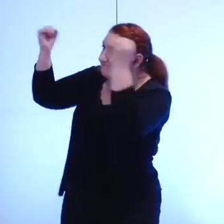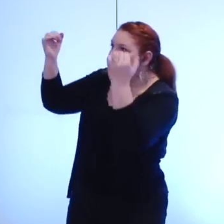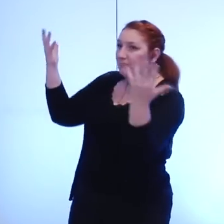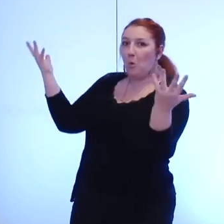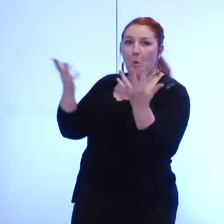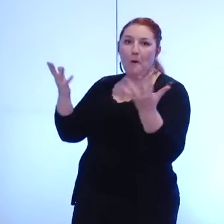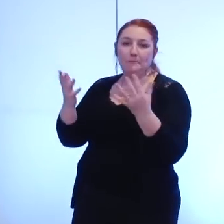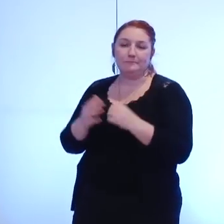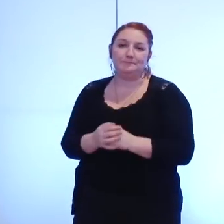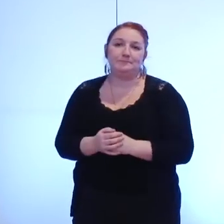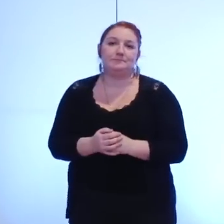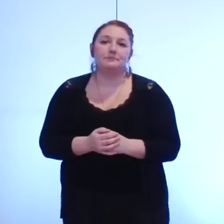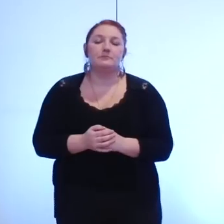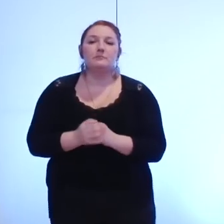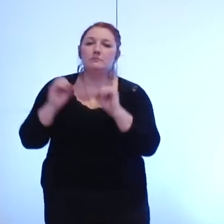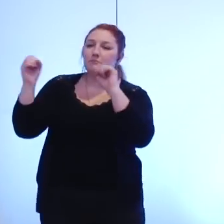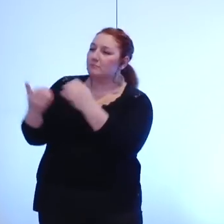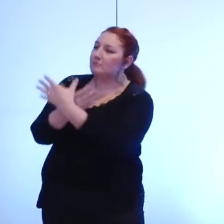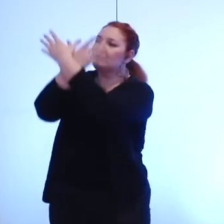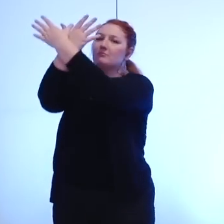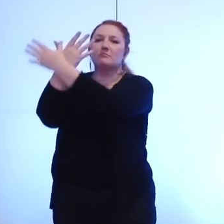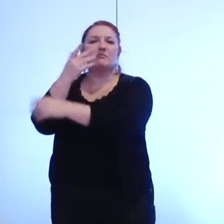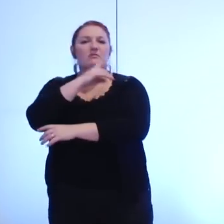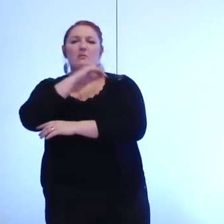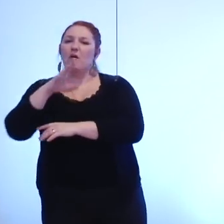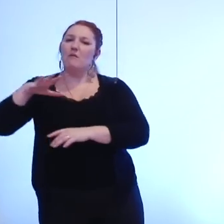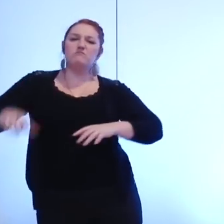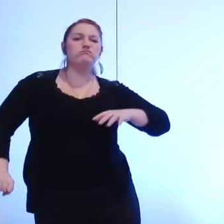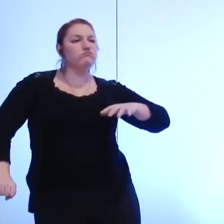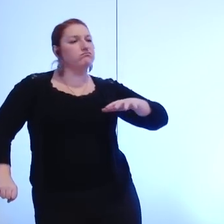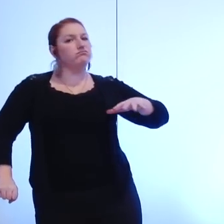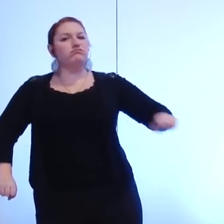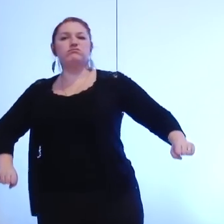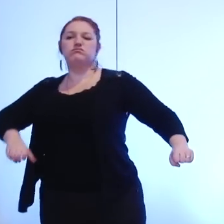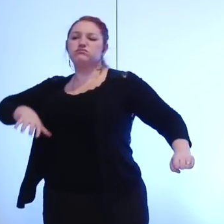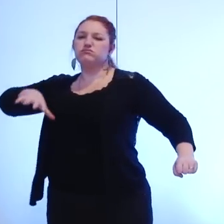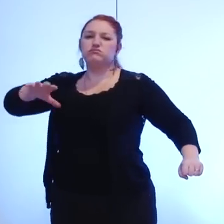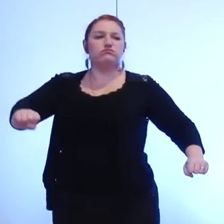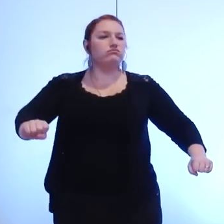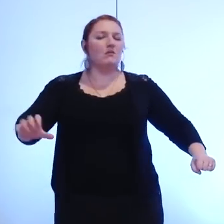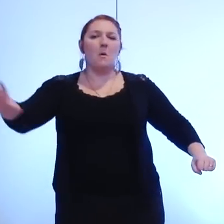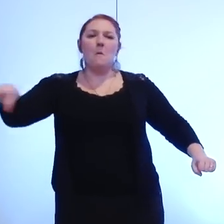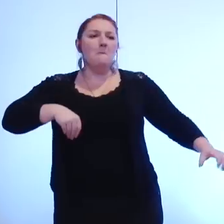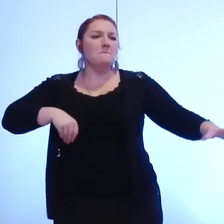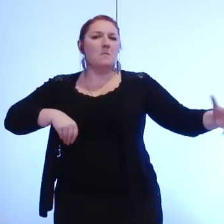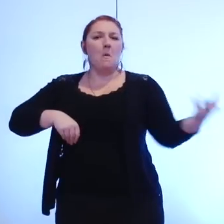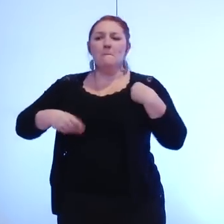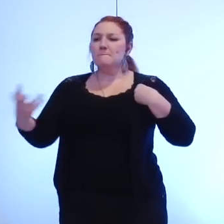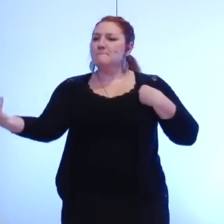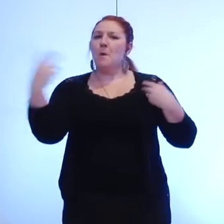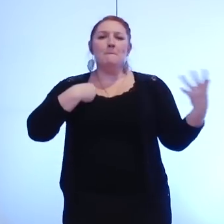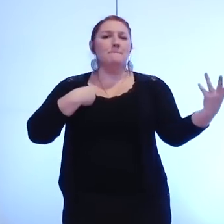la métropole ne doit en aucun cas être un sous-mot qui absorbe pour le plaisir d'absorber